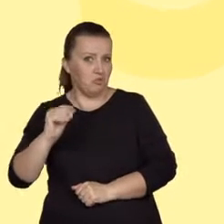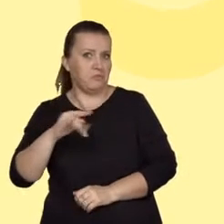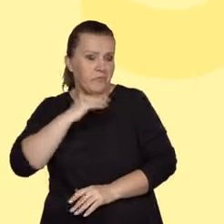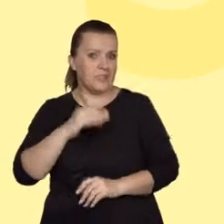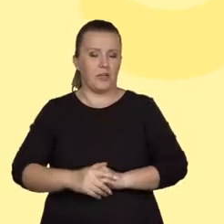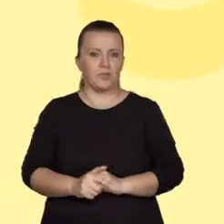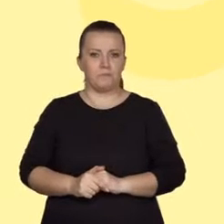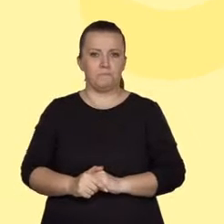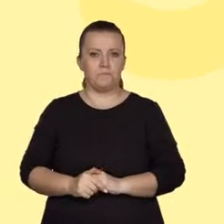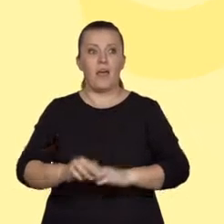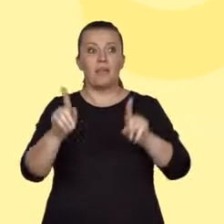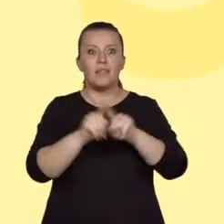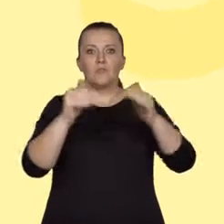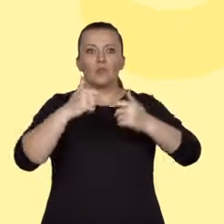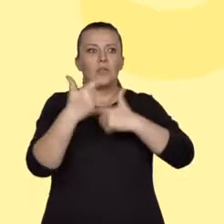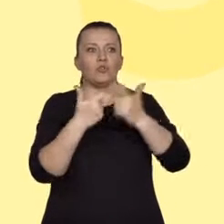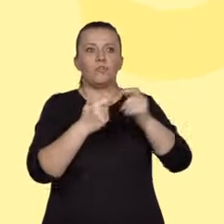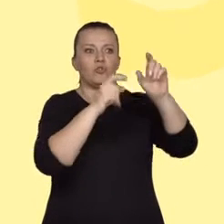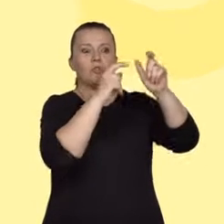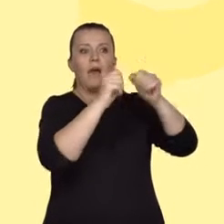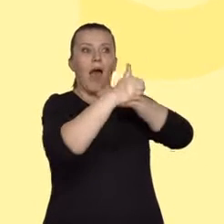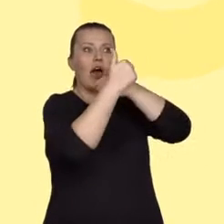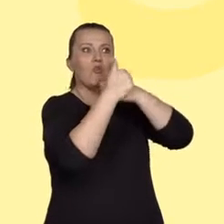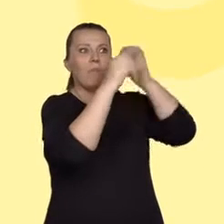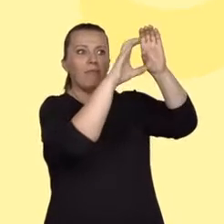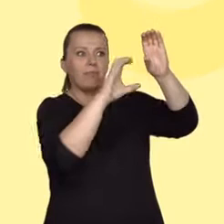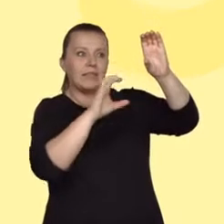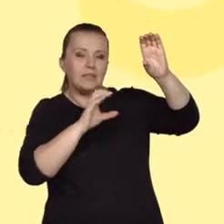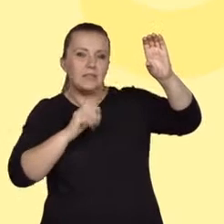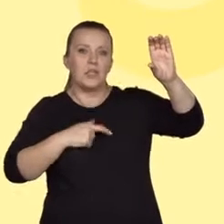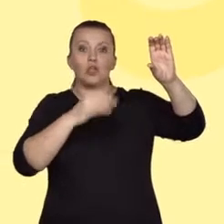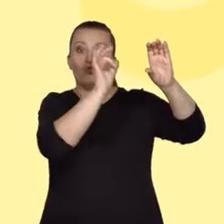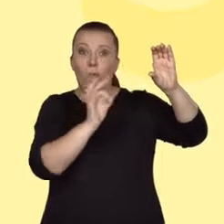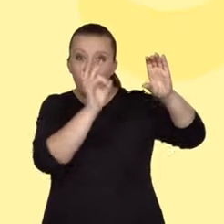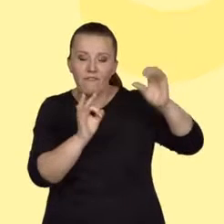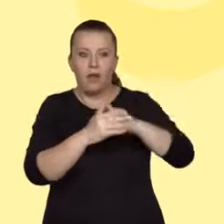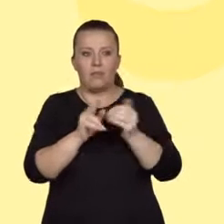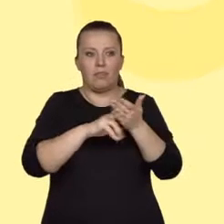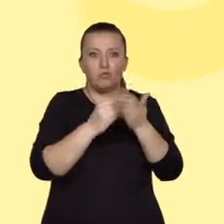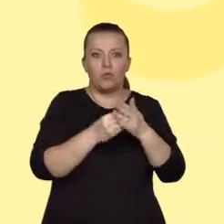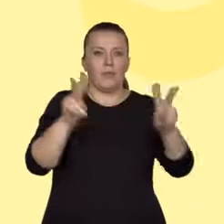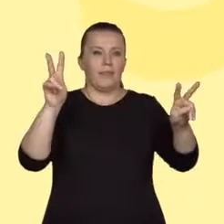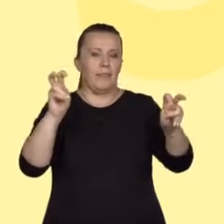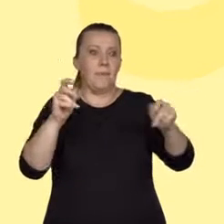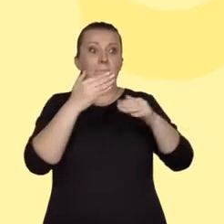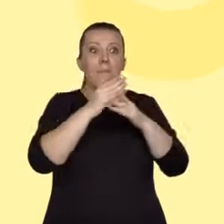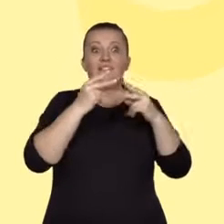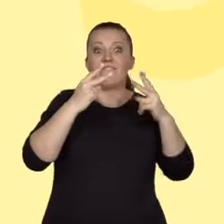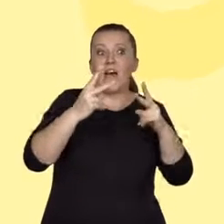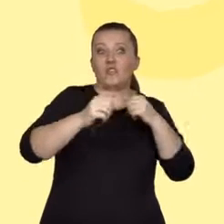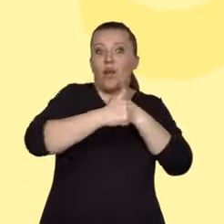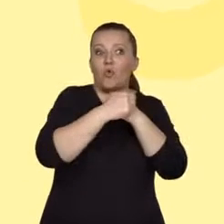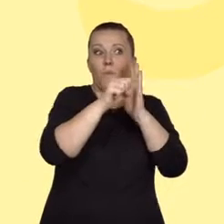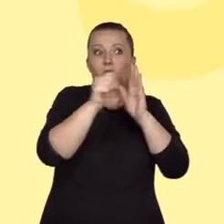argumentów, zacznąć zdanie w taki sposób. Ważniejszym argumentem od przywołanego w poprzednim akapicie jest... Można też przejść do